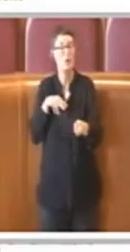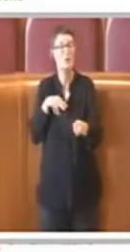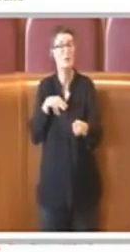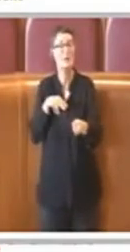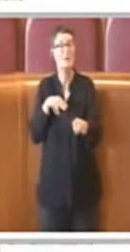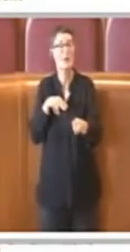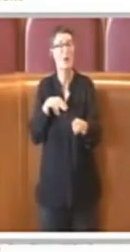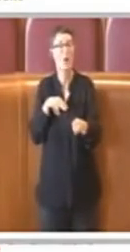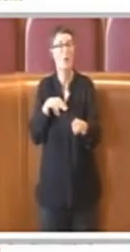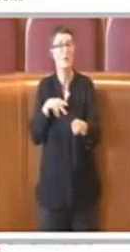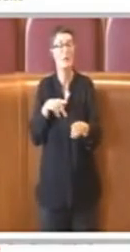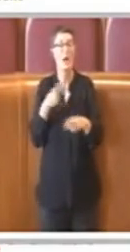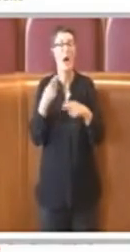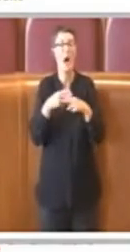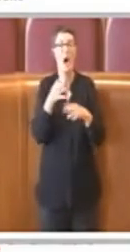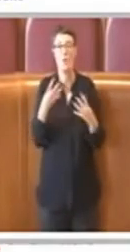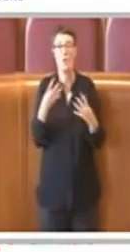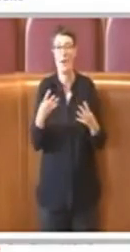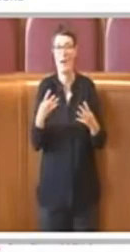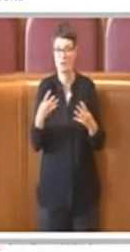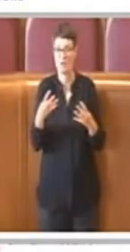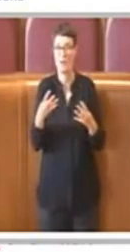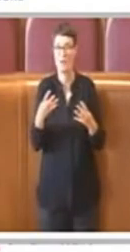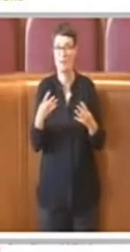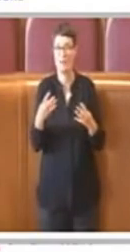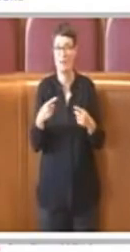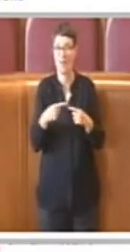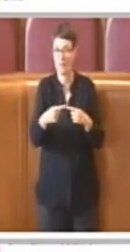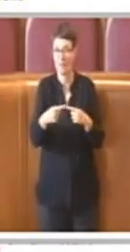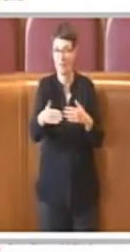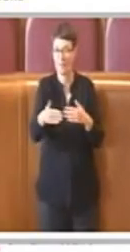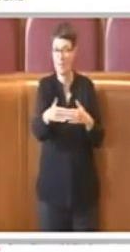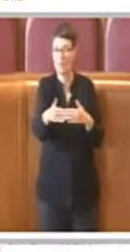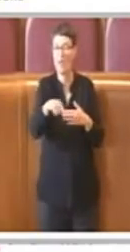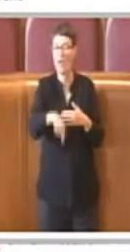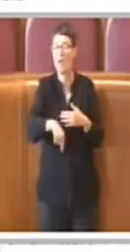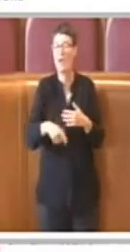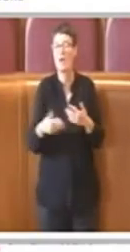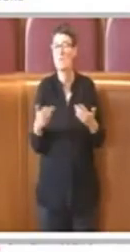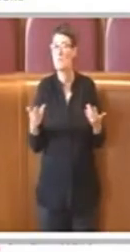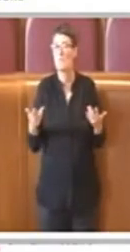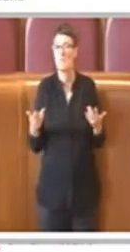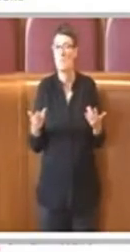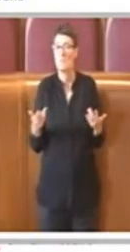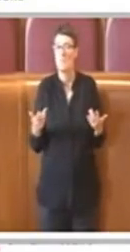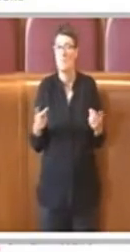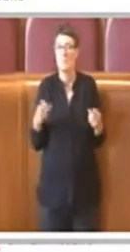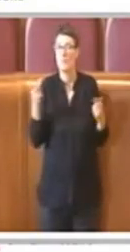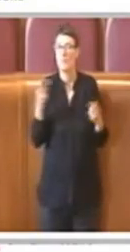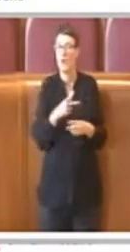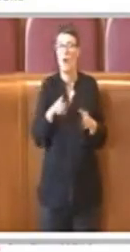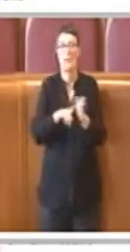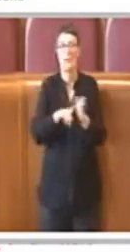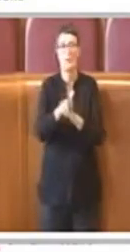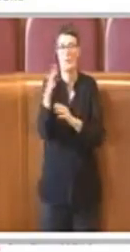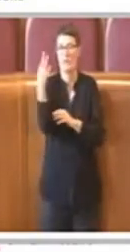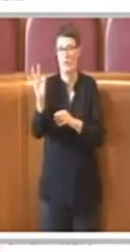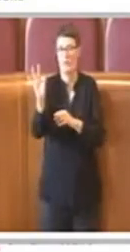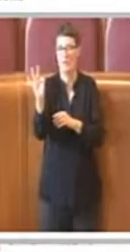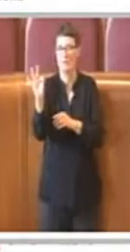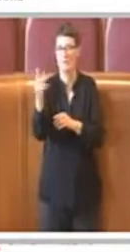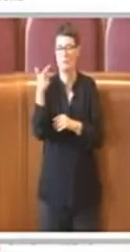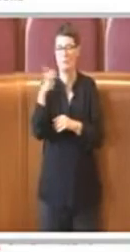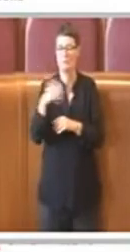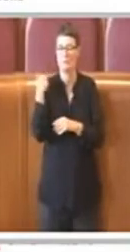tecnici, ricordiamolo, di Roma Servizio della Mobilità e le associazioni che ci hanno supportato, abbiamo raggiunto il risultato straordinario, perché nel 2016